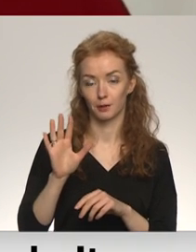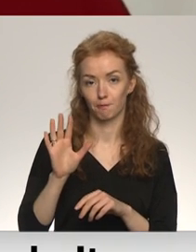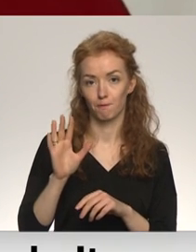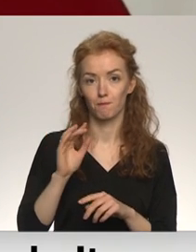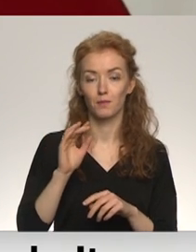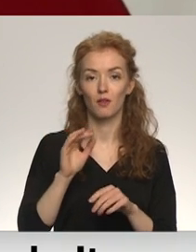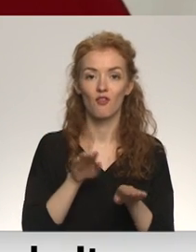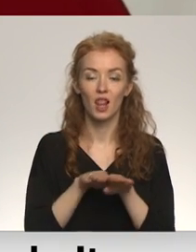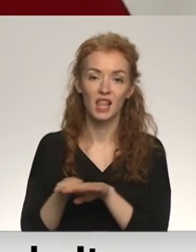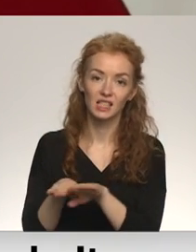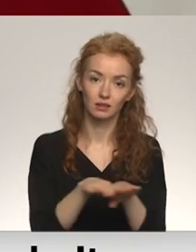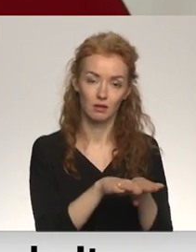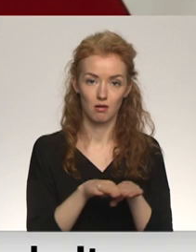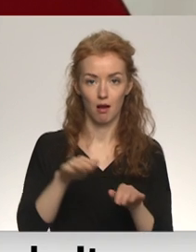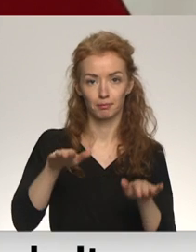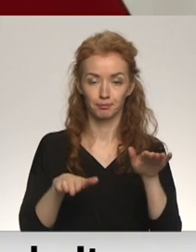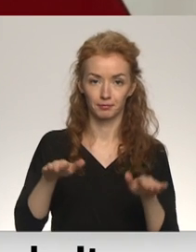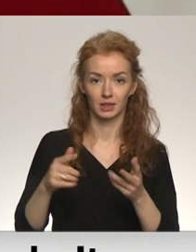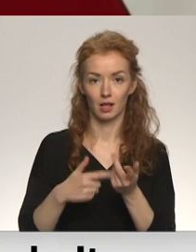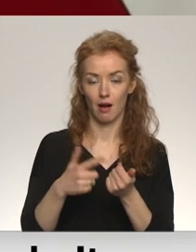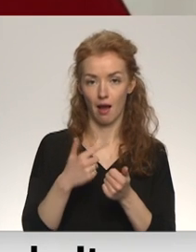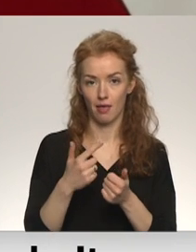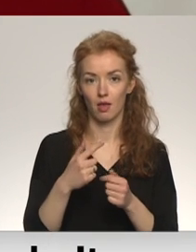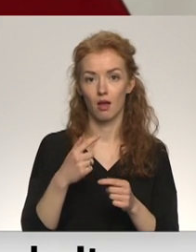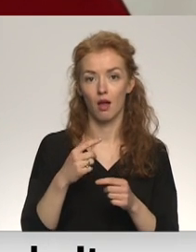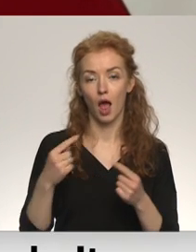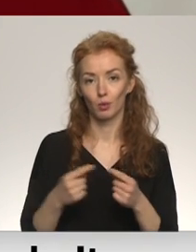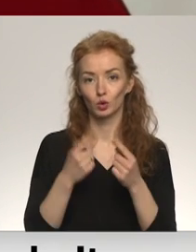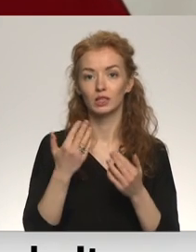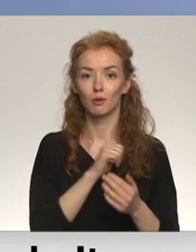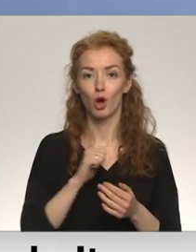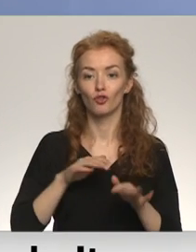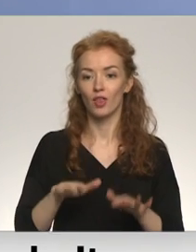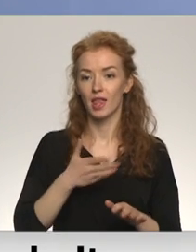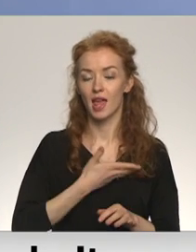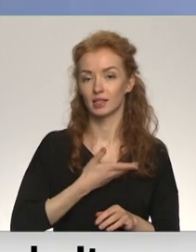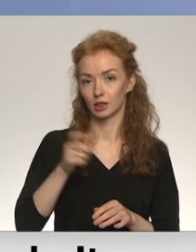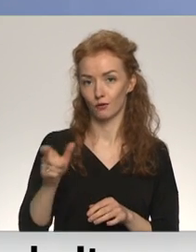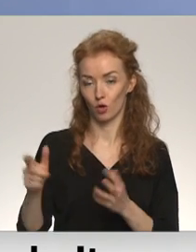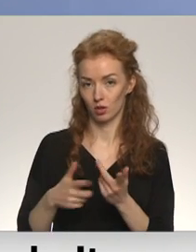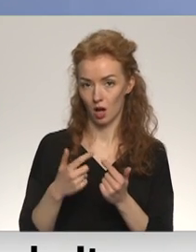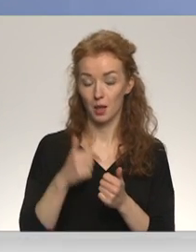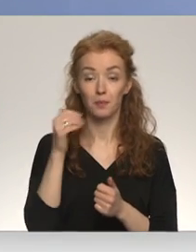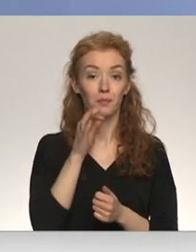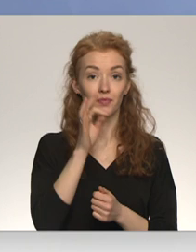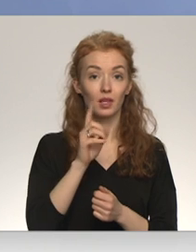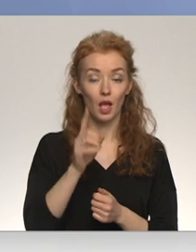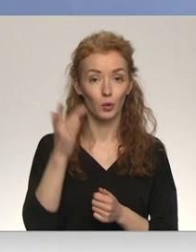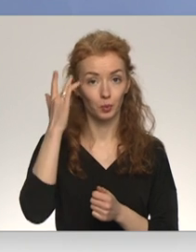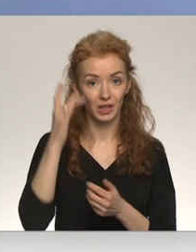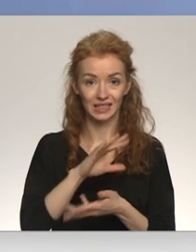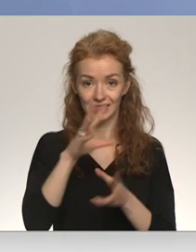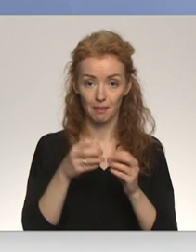vienmērīgi vai proporcionāli mūsu paši iedzīvotāju skaitam. Jābūt visparajam principam un jābūt arī